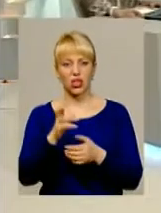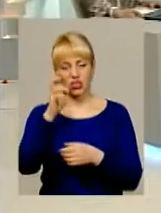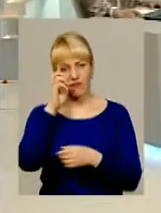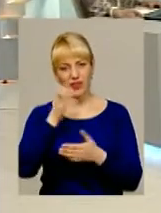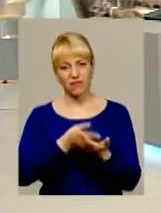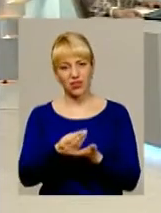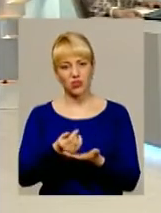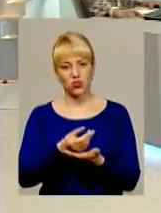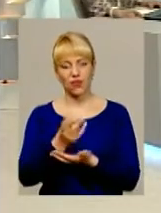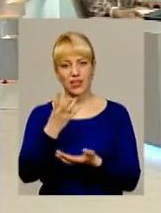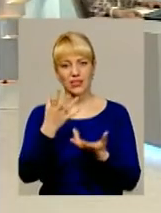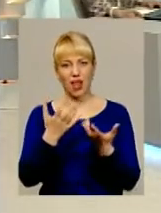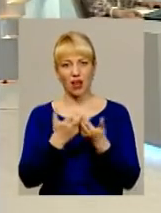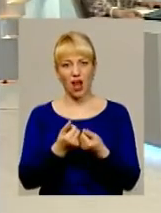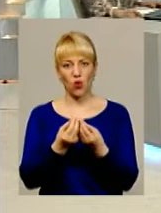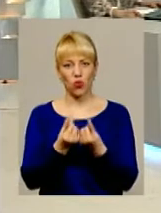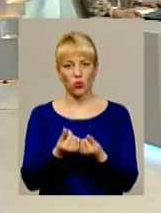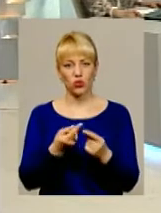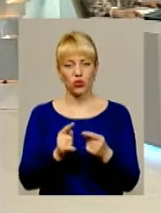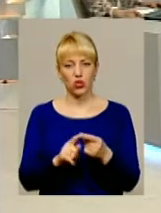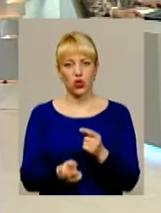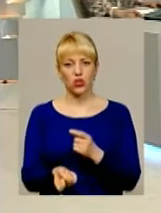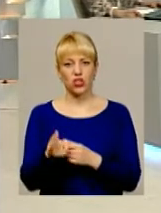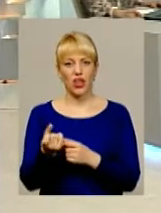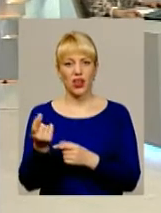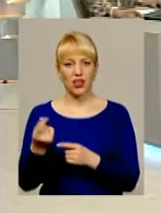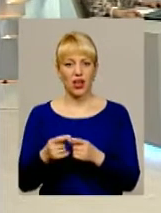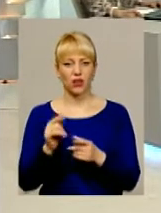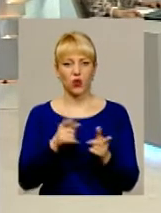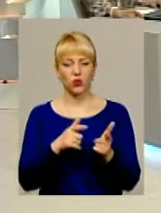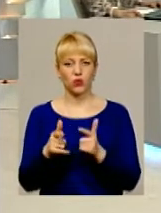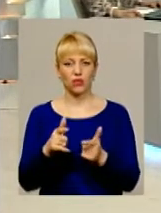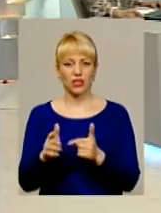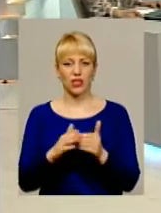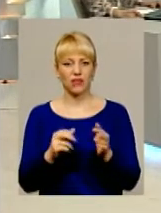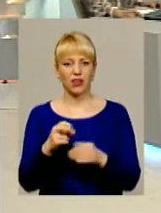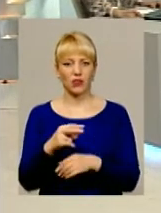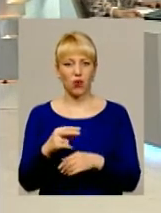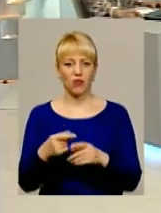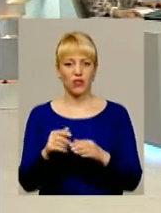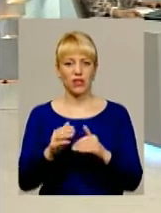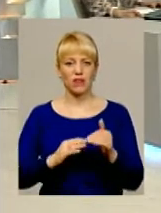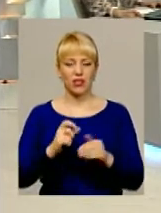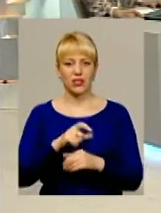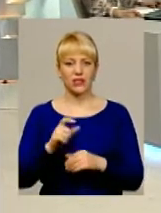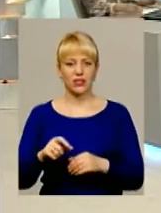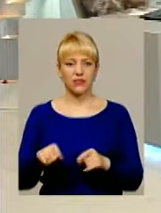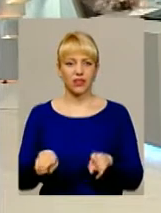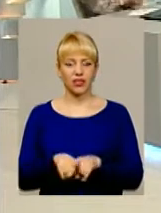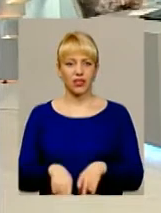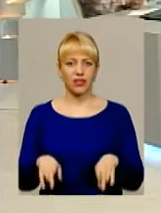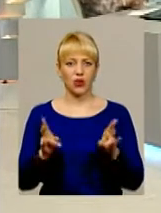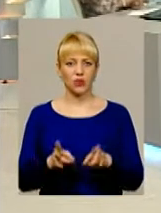і за рахунок цього джерела готувати кваліфікованих фахівців, таких